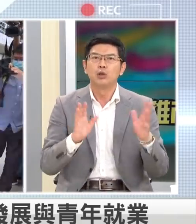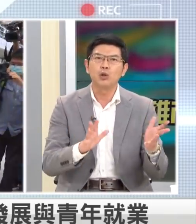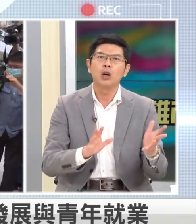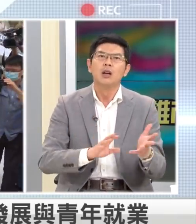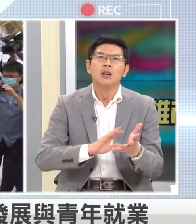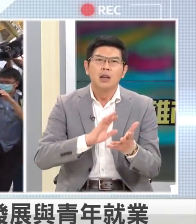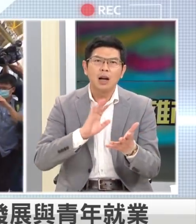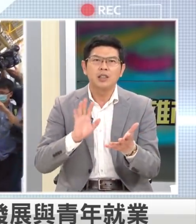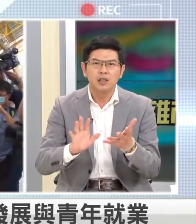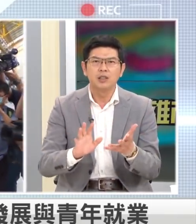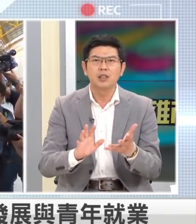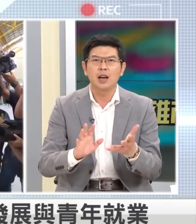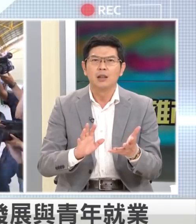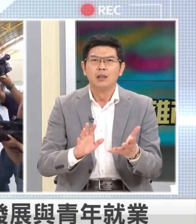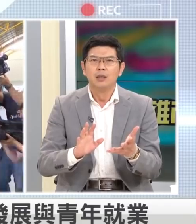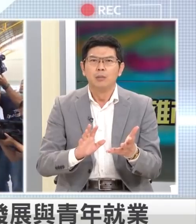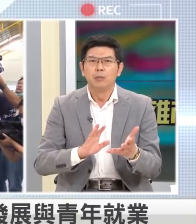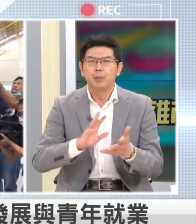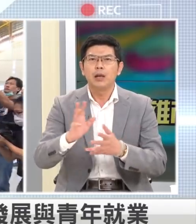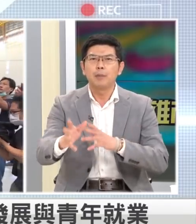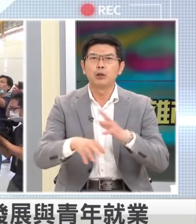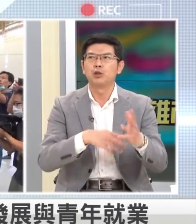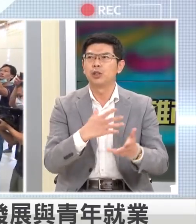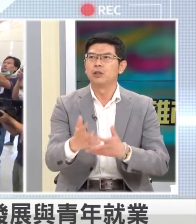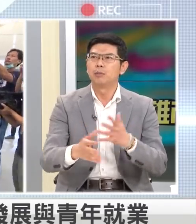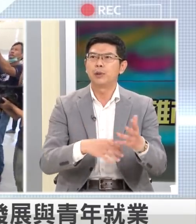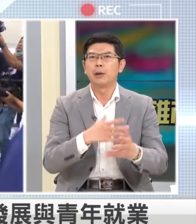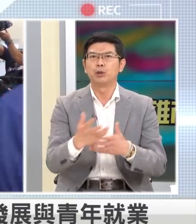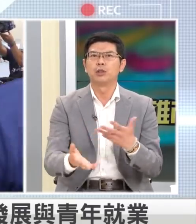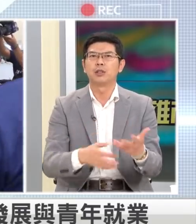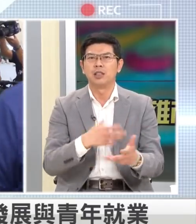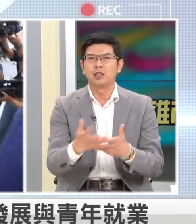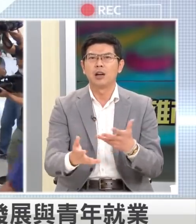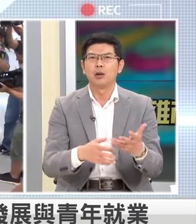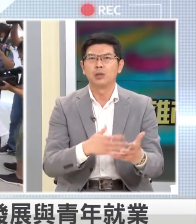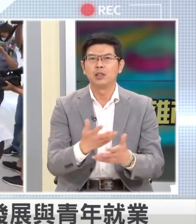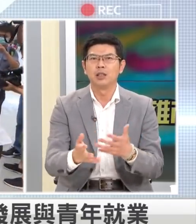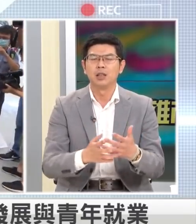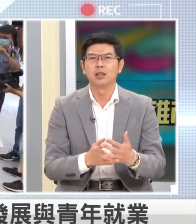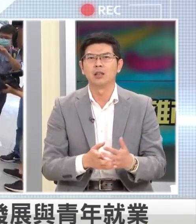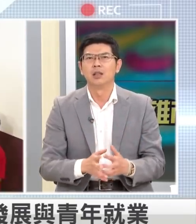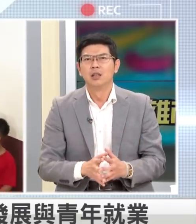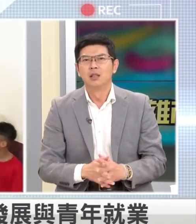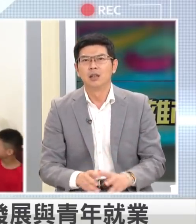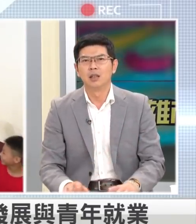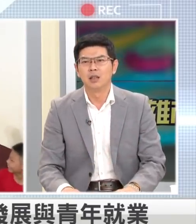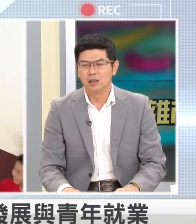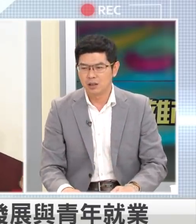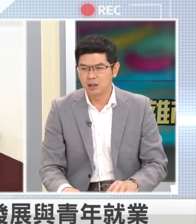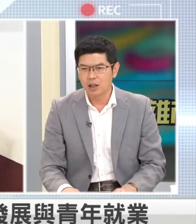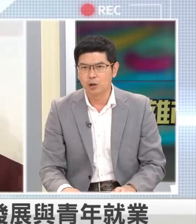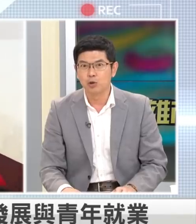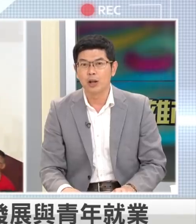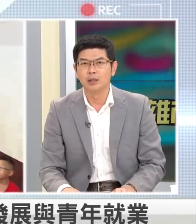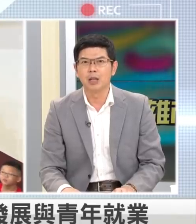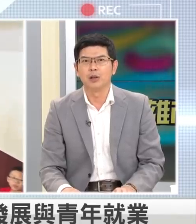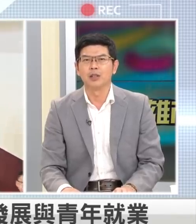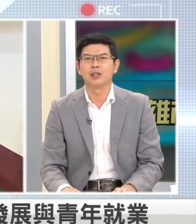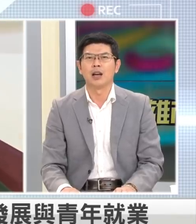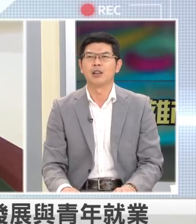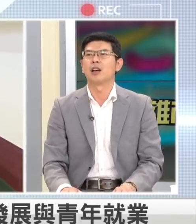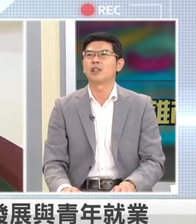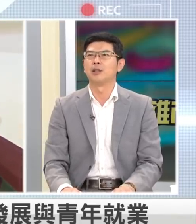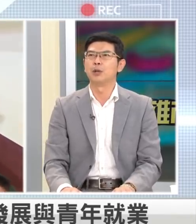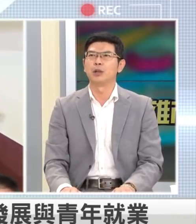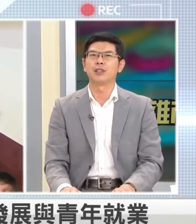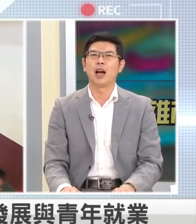讲又绕回来讲他其实是这样变来变去变来变去这几招我记得以前那个射雕英雄传里面有